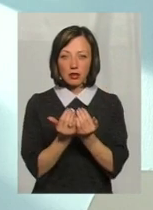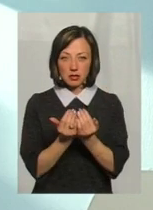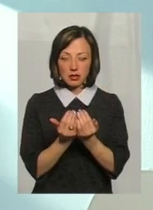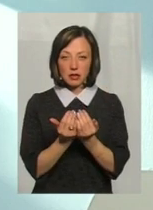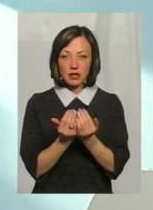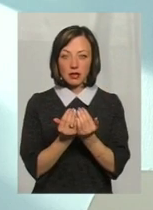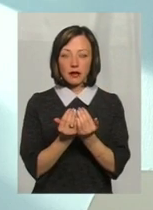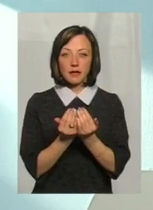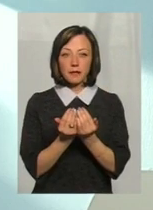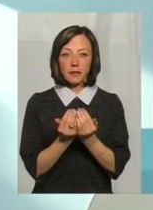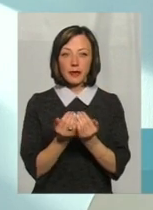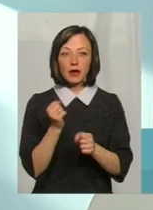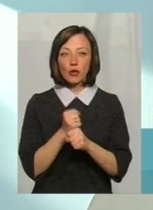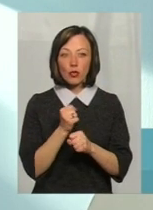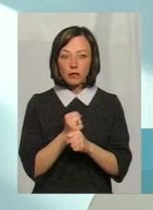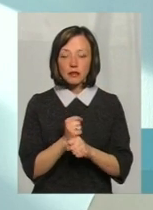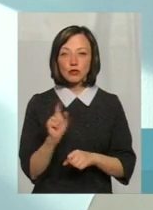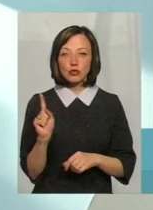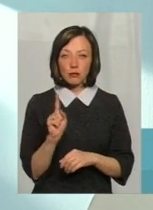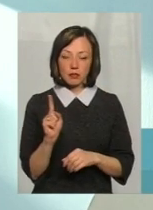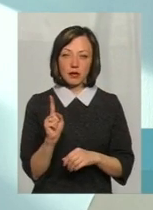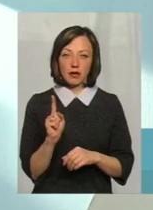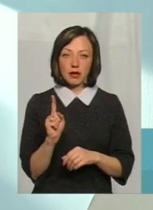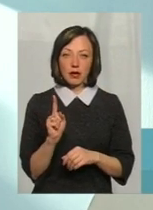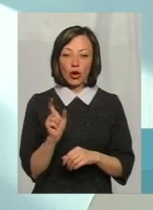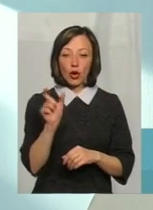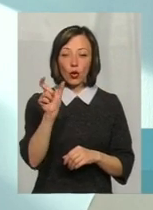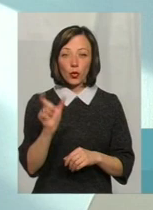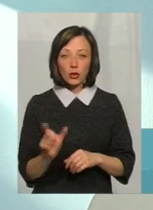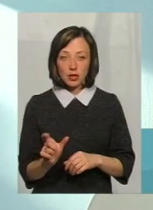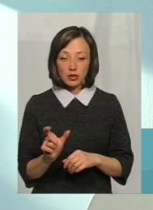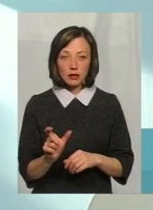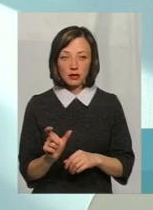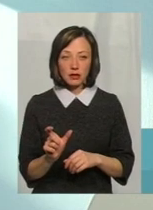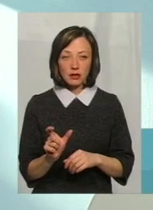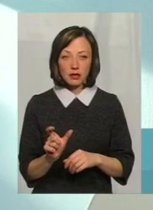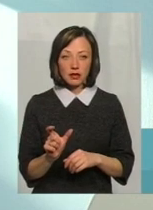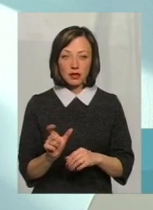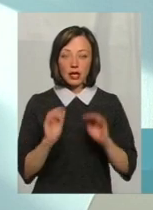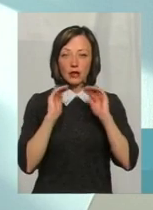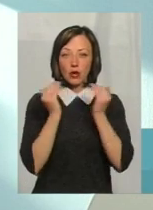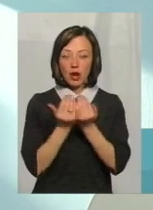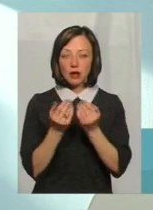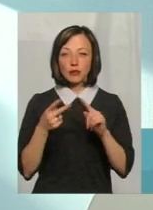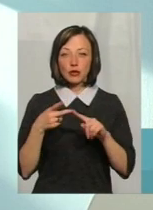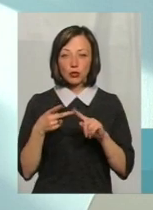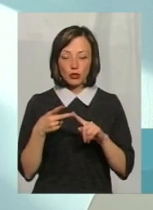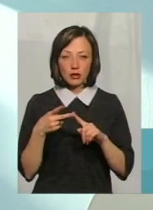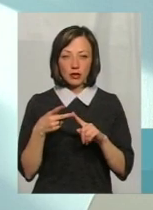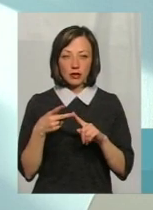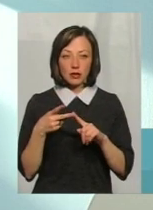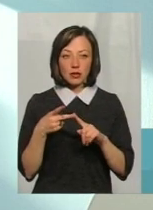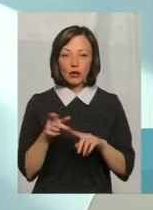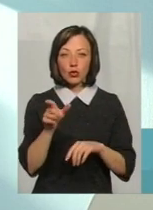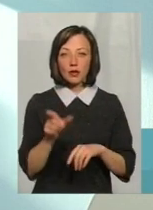Це ізоляція. Це робиться з метою, щоби, ну, по-перше, ізоляція раз. По-друге, ну,